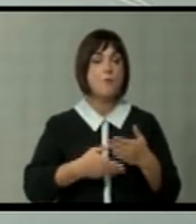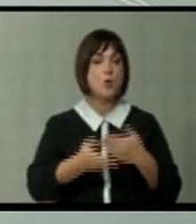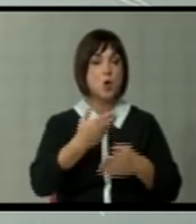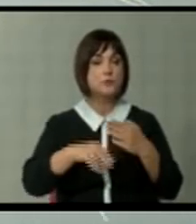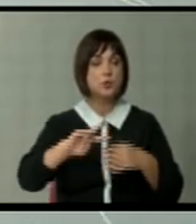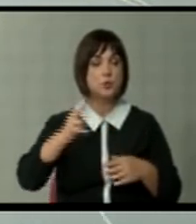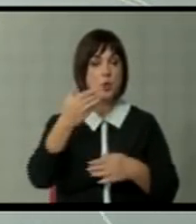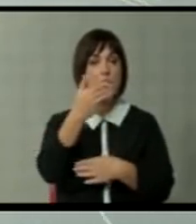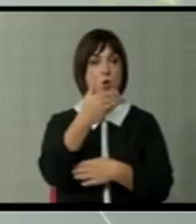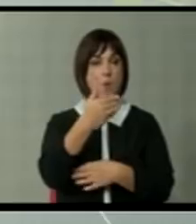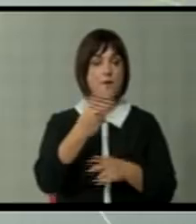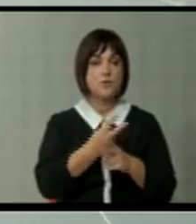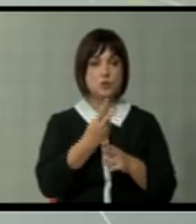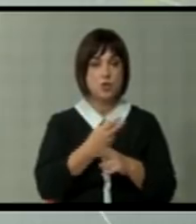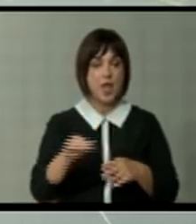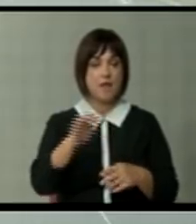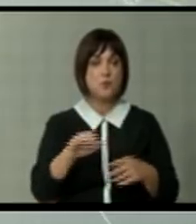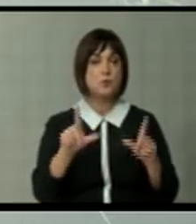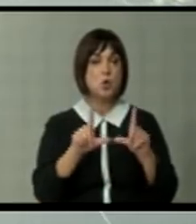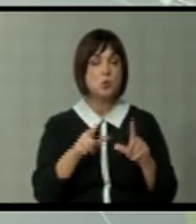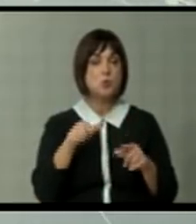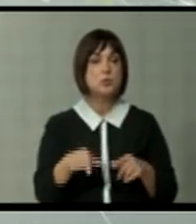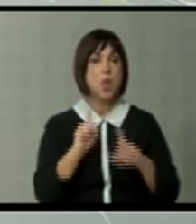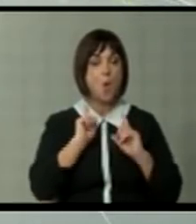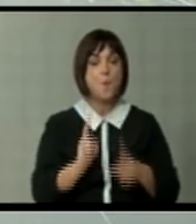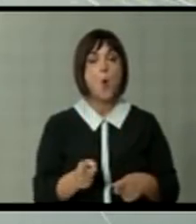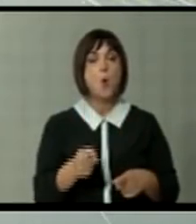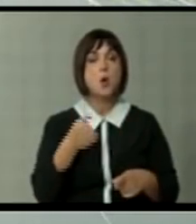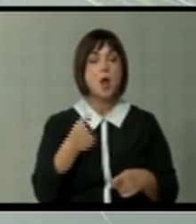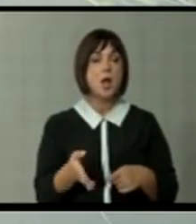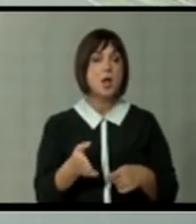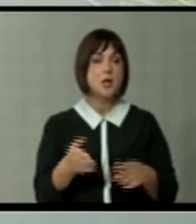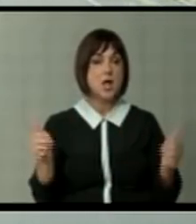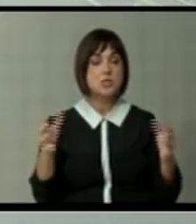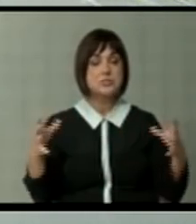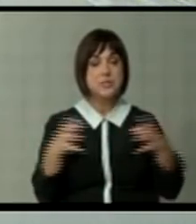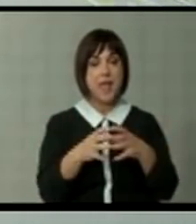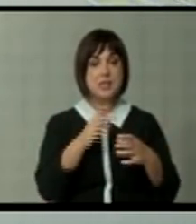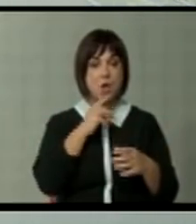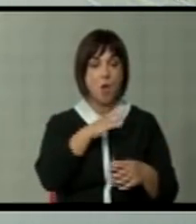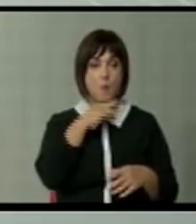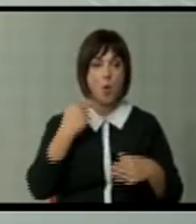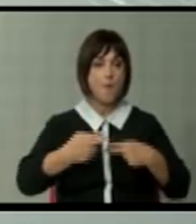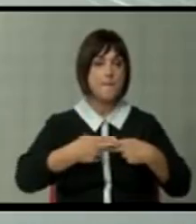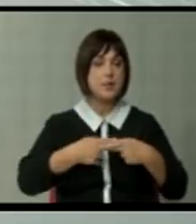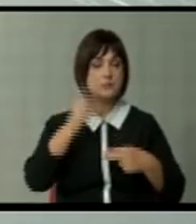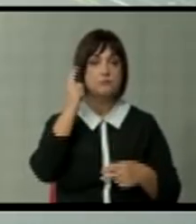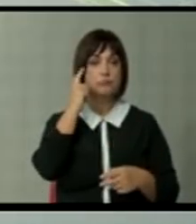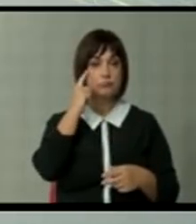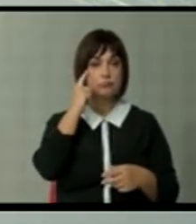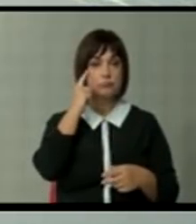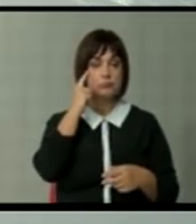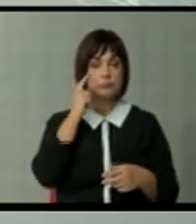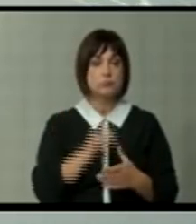некоја друга компанија во држави на Европска Унија. Зато мора, како заедниќа која имаме многу близки менталитет